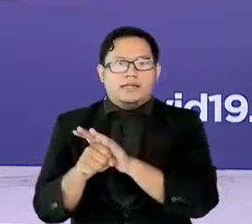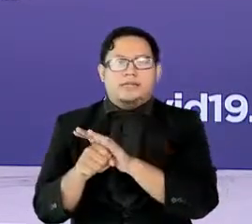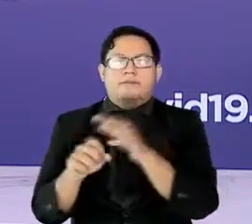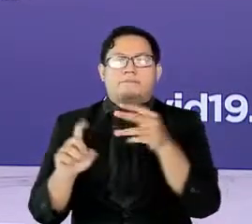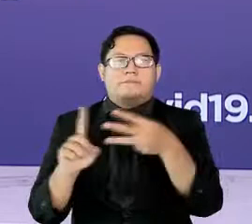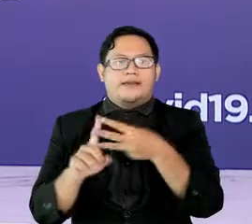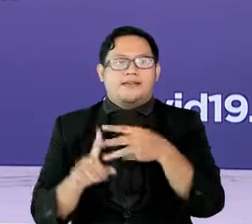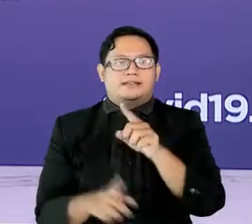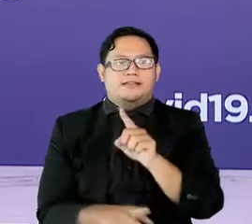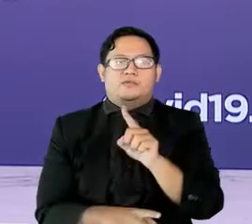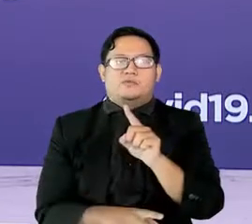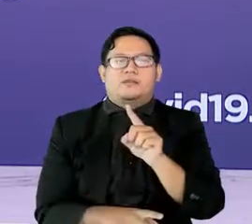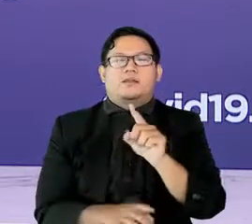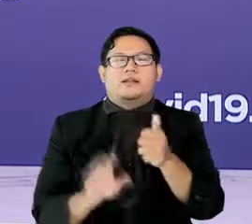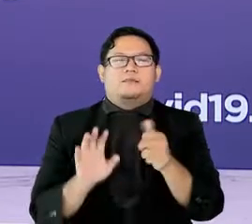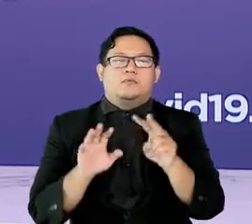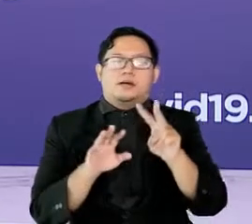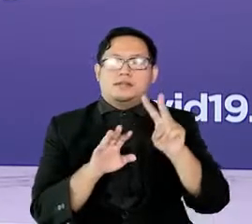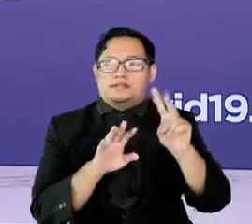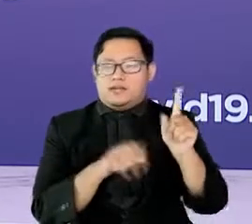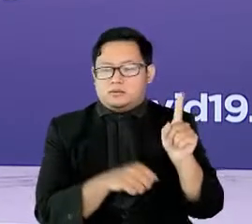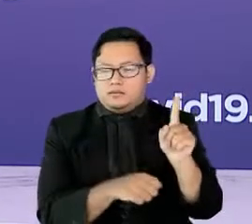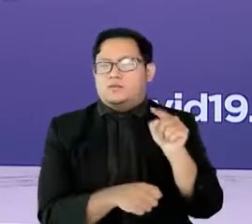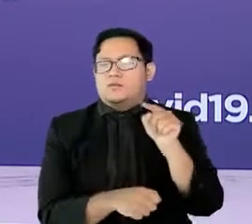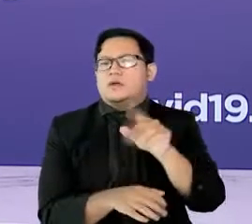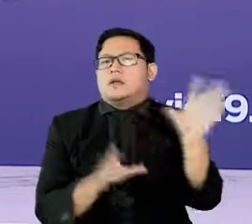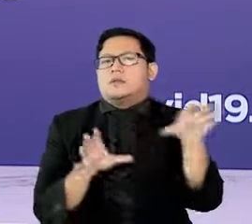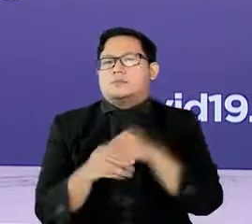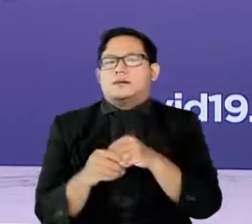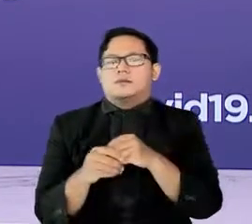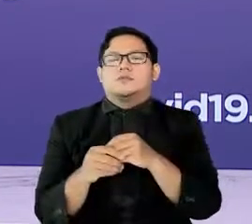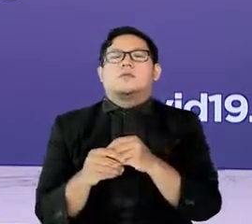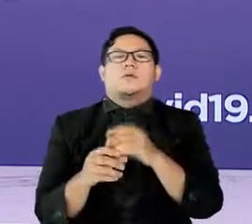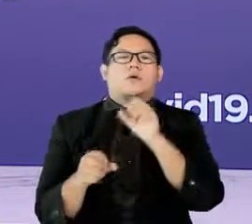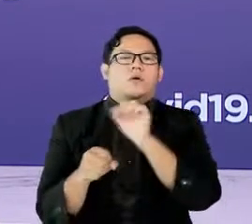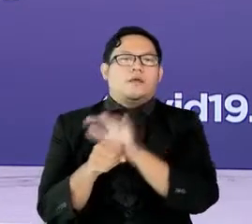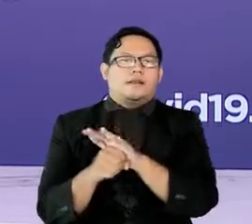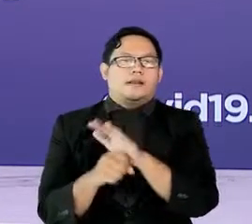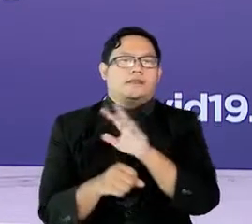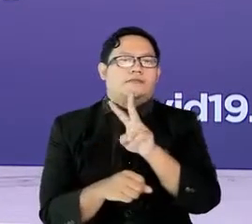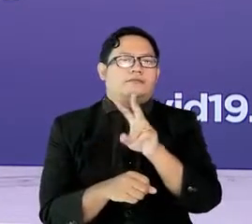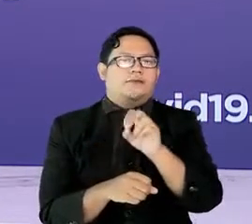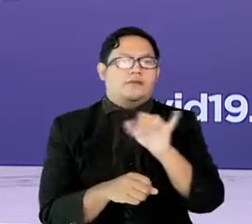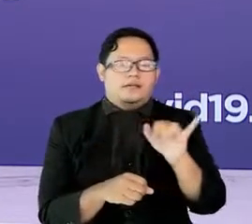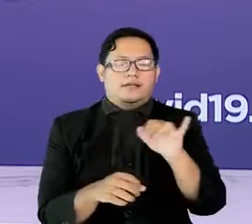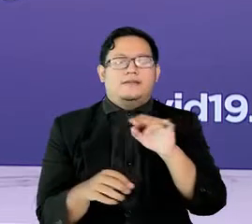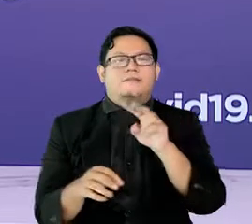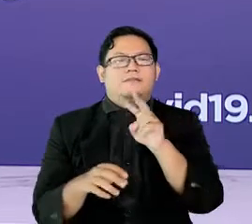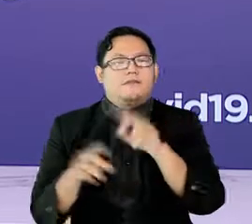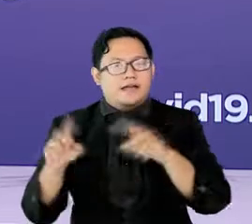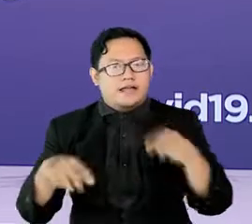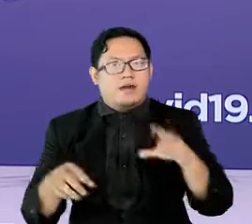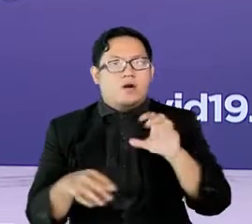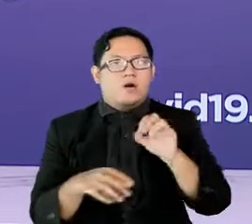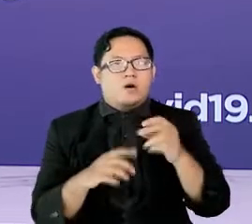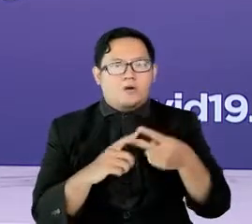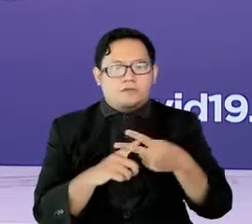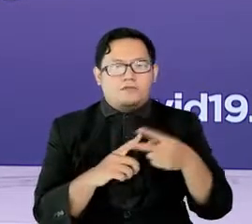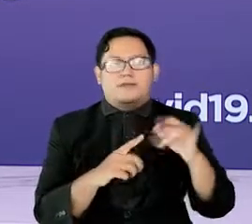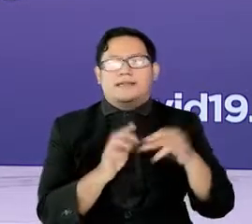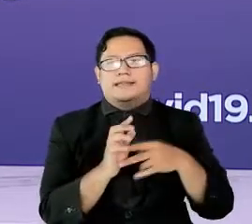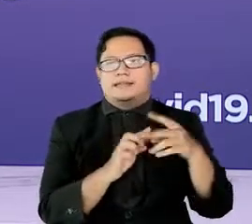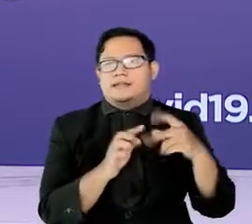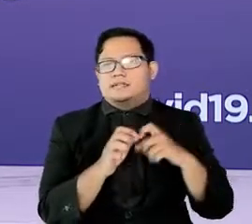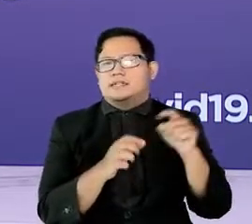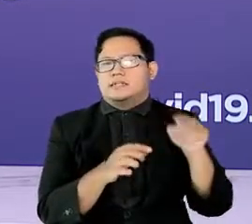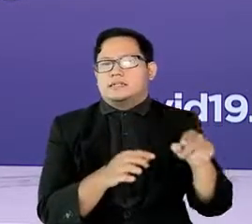B.1.621 dan telah diklasifikasikan sebagai varian of interest. Kabarnya varian ini lebih resisten atau kebal terhadap